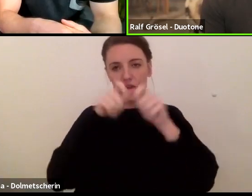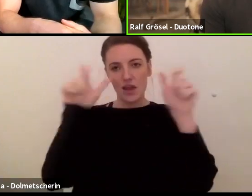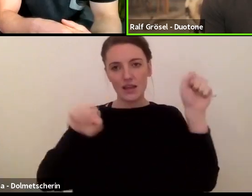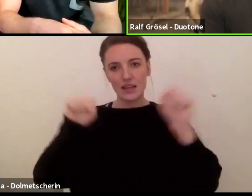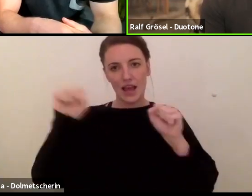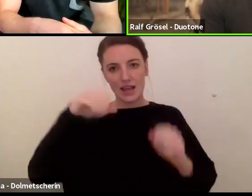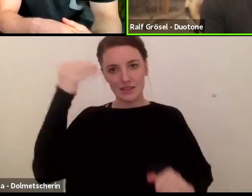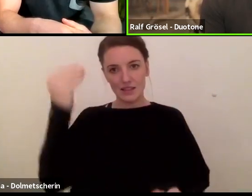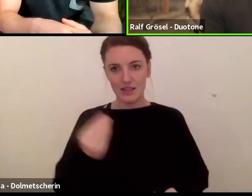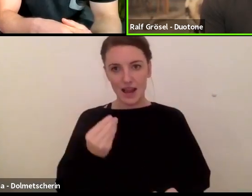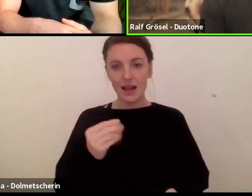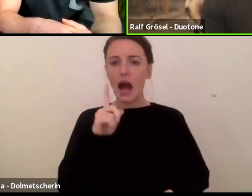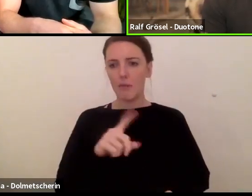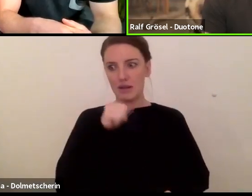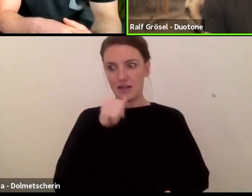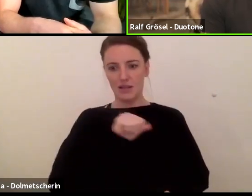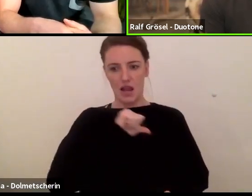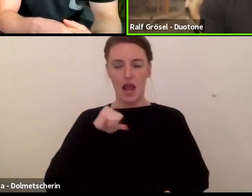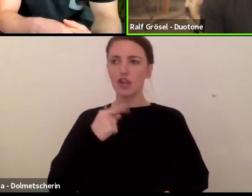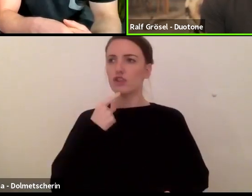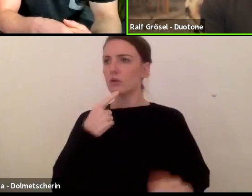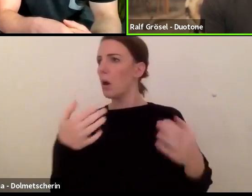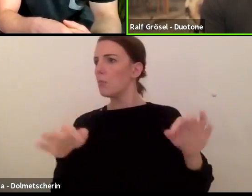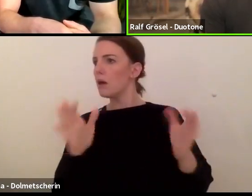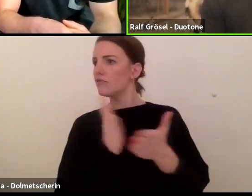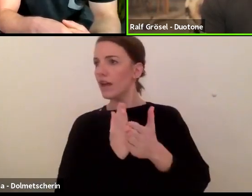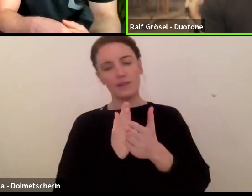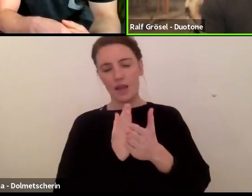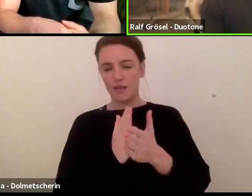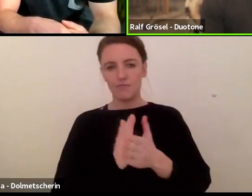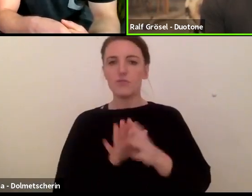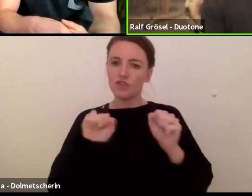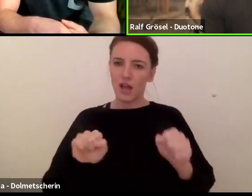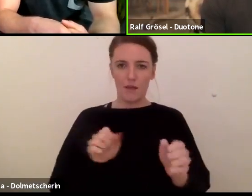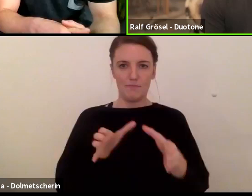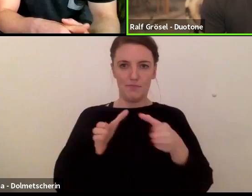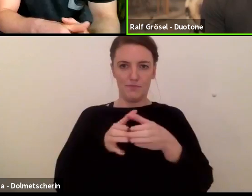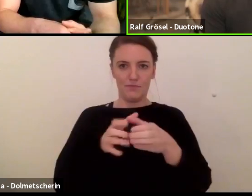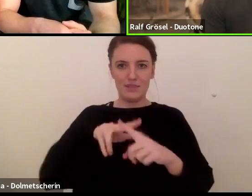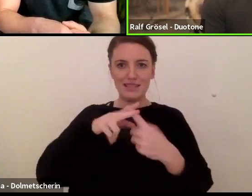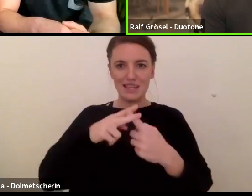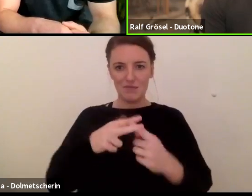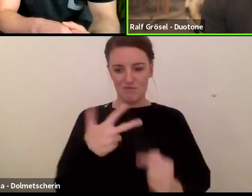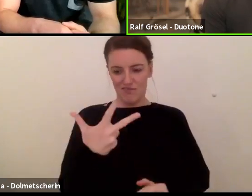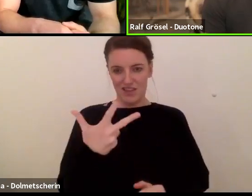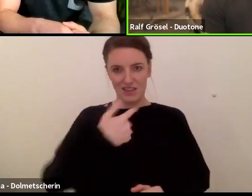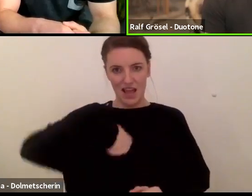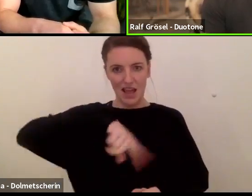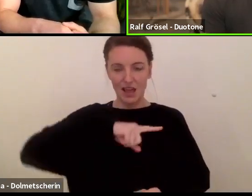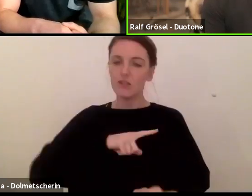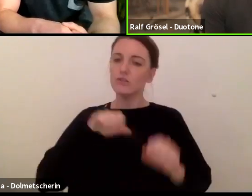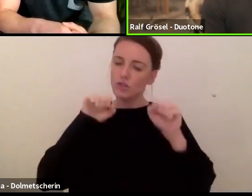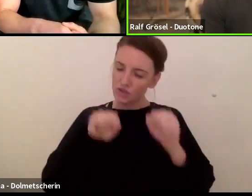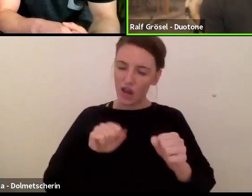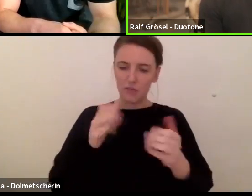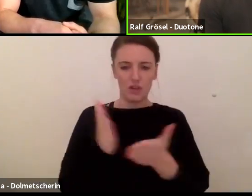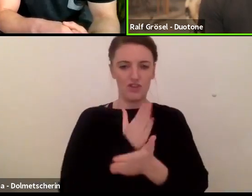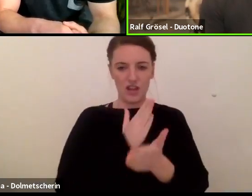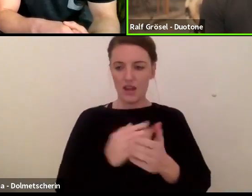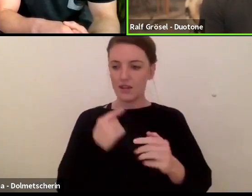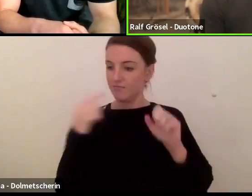Das ist bei mir der Aaron Hedler und der Marian Hund, dass wir zu dritt entscheiden, indem wir quasi